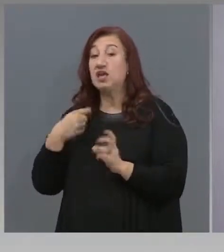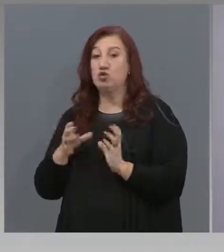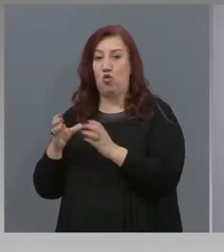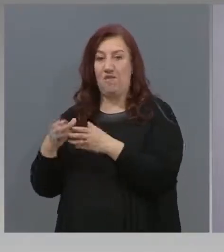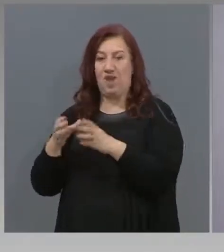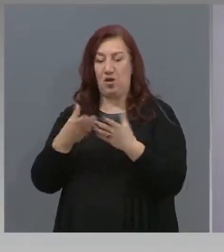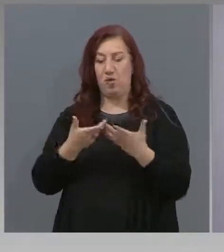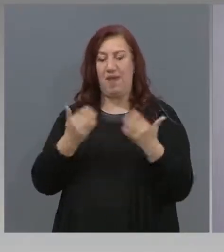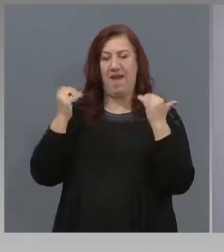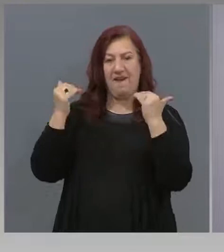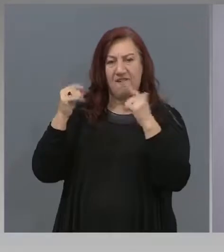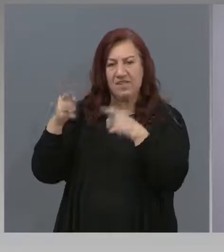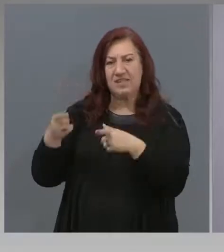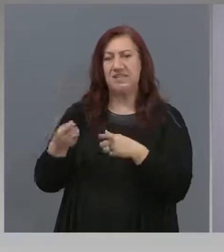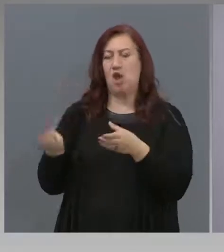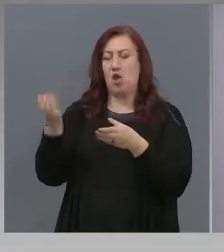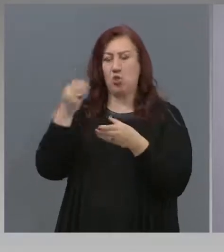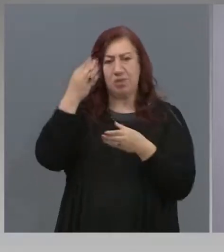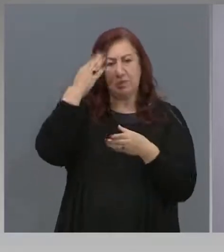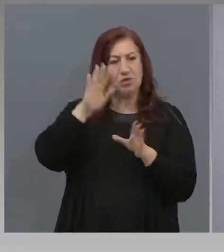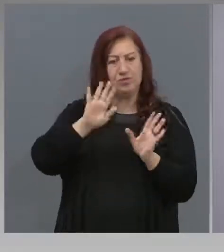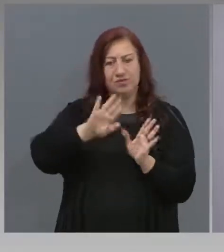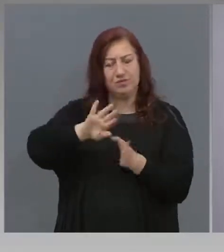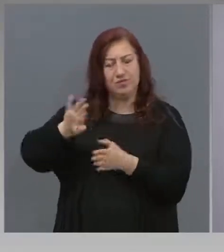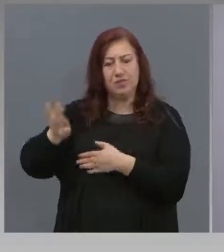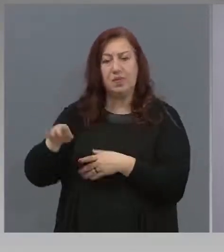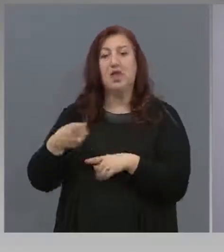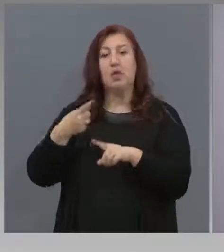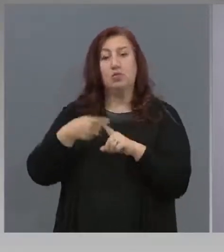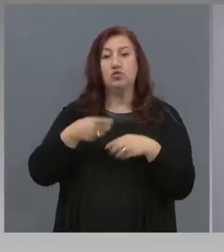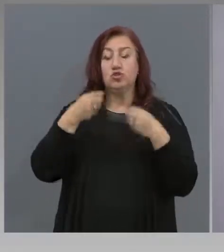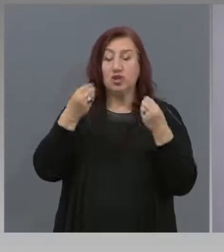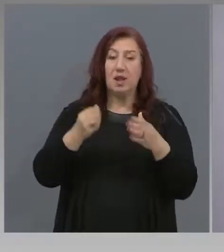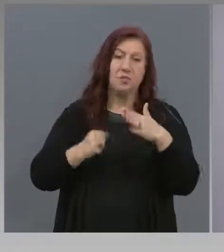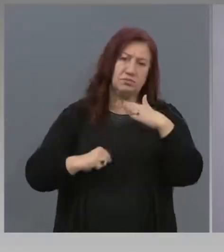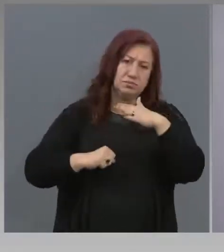казах, са максимално средства за защита.